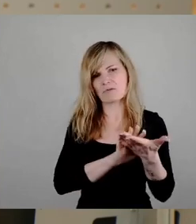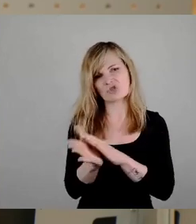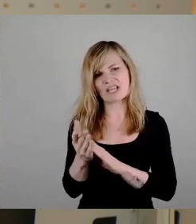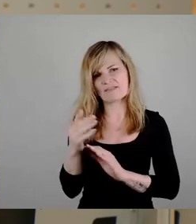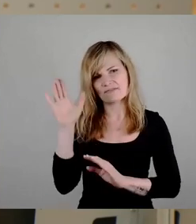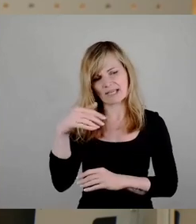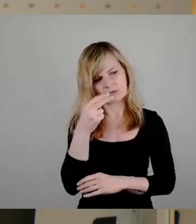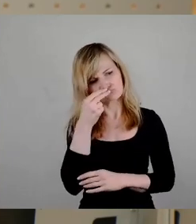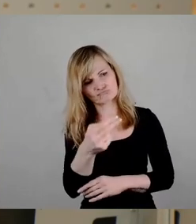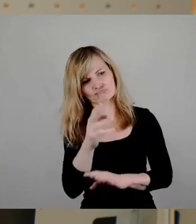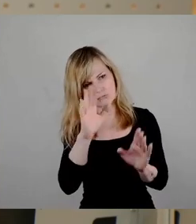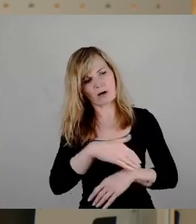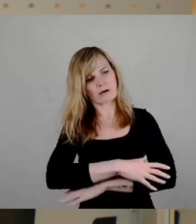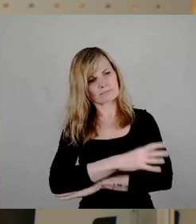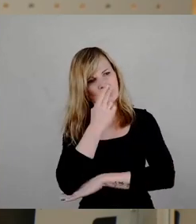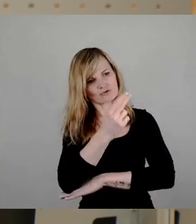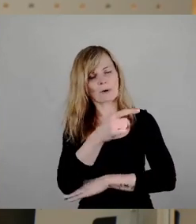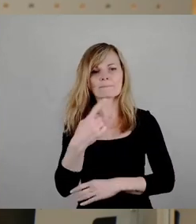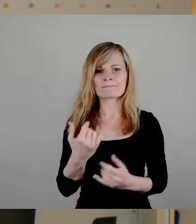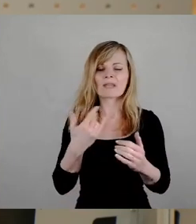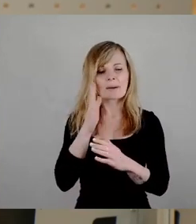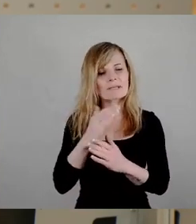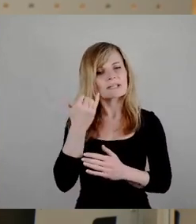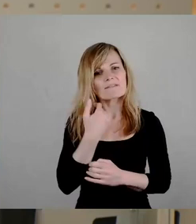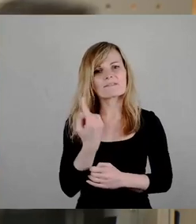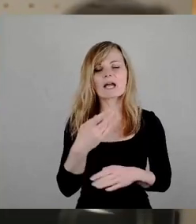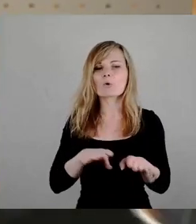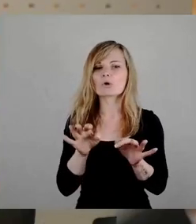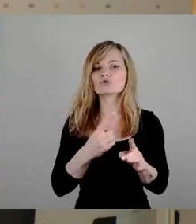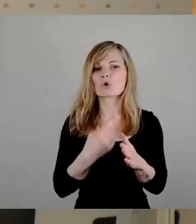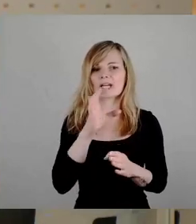Damen und Herren, bitte führen wir hier die Grundsteuer C ein. Dankeschön.